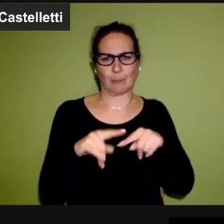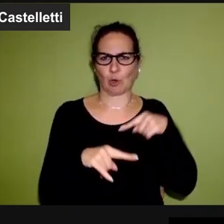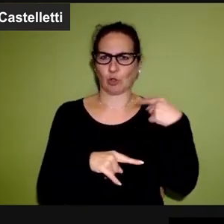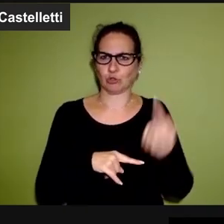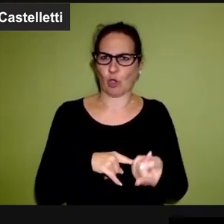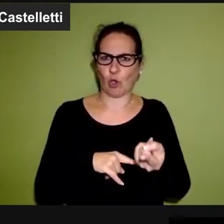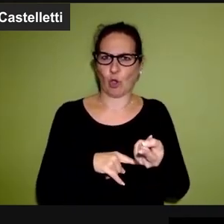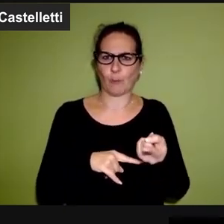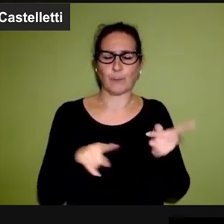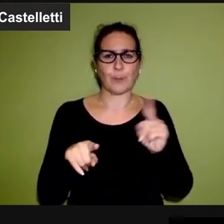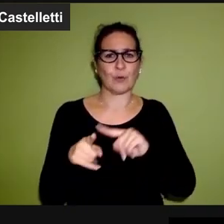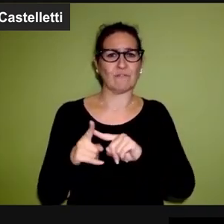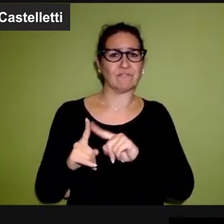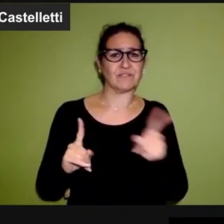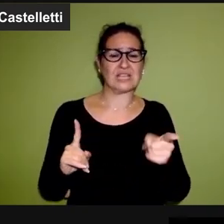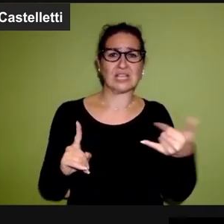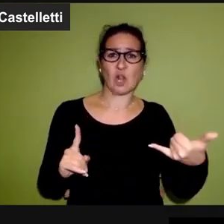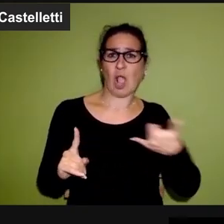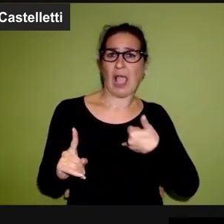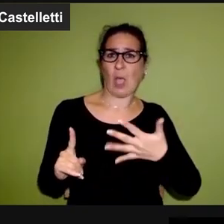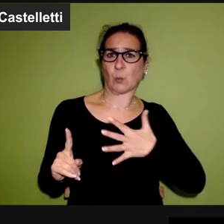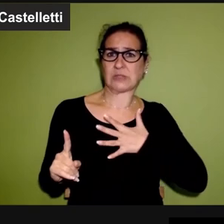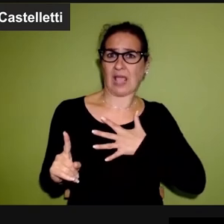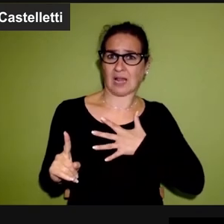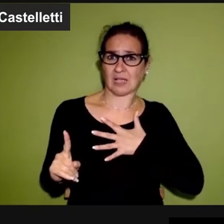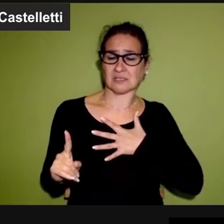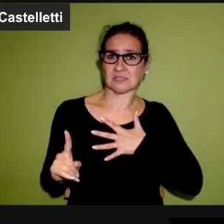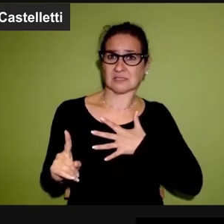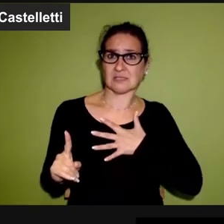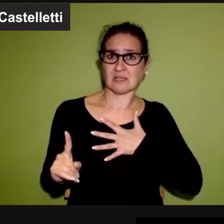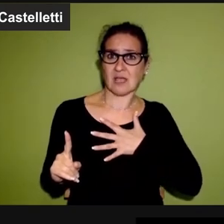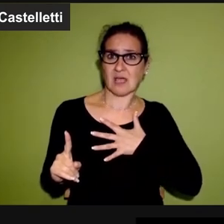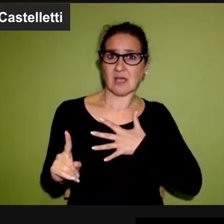postmatrimoniale, all'eutanasia,